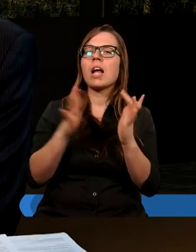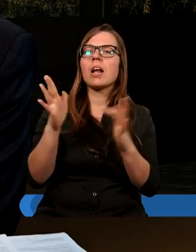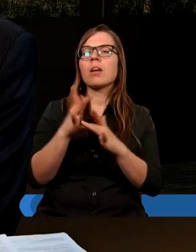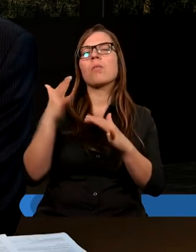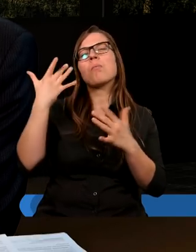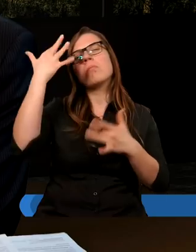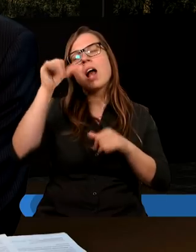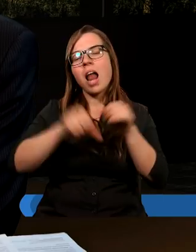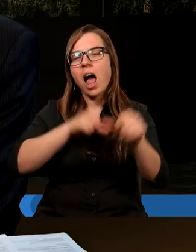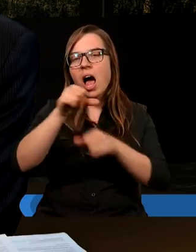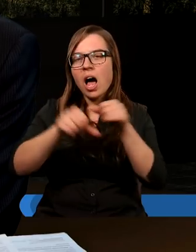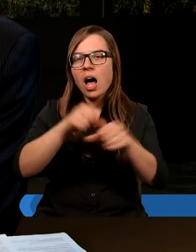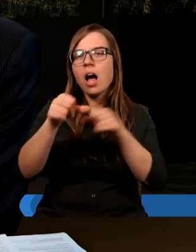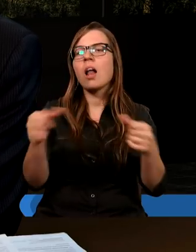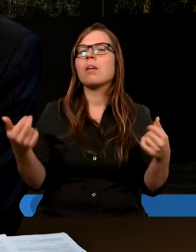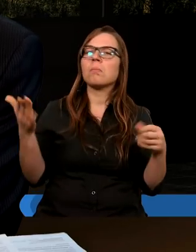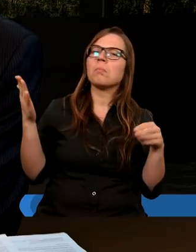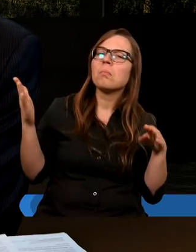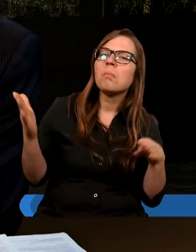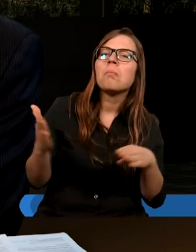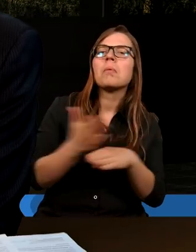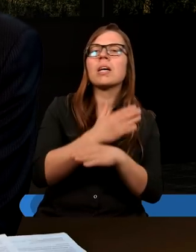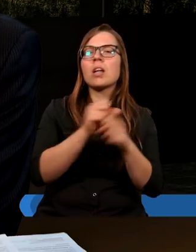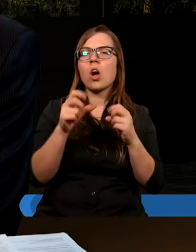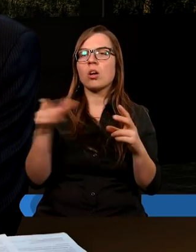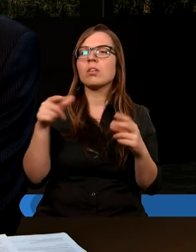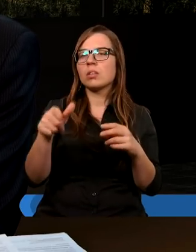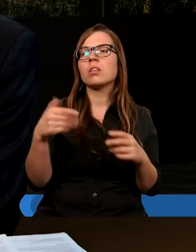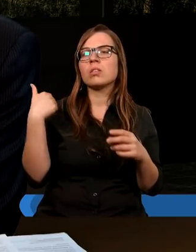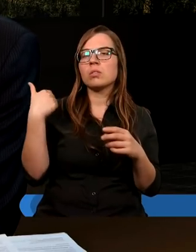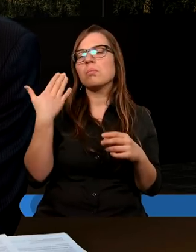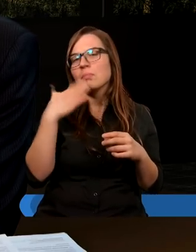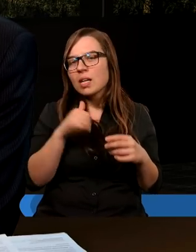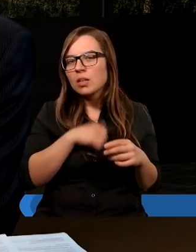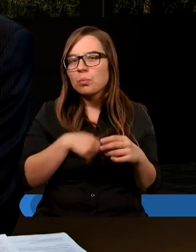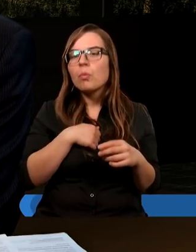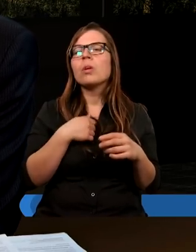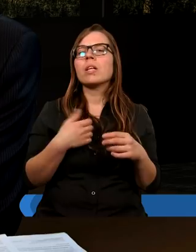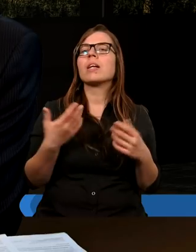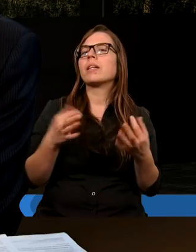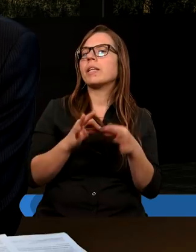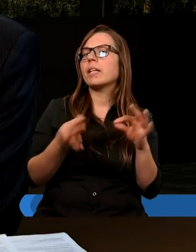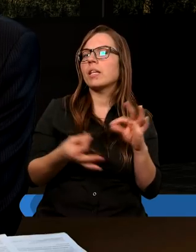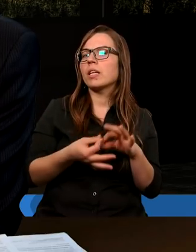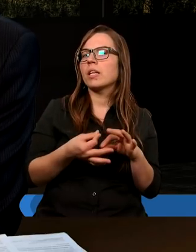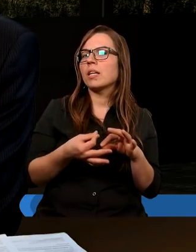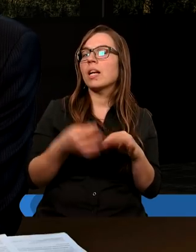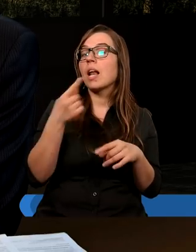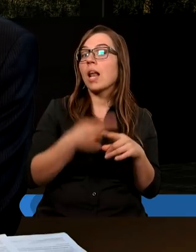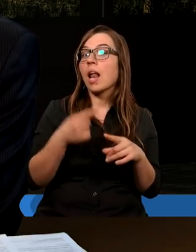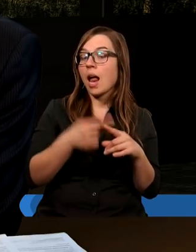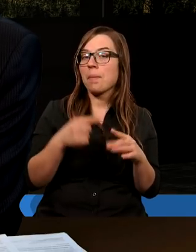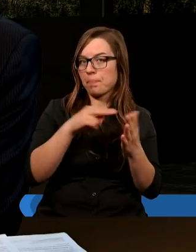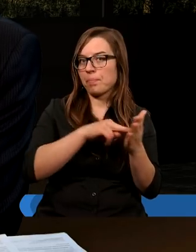latach, które minęły od czasu, kiedy chodził po ziemi, jest bardzo smutny. Gdyż zanim